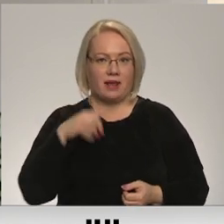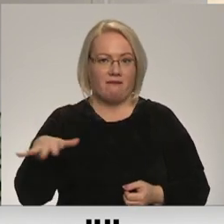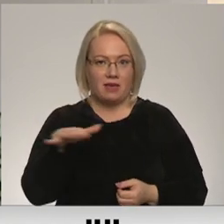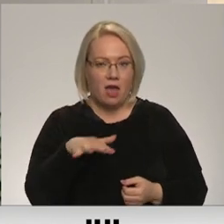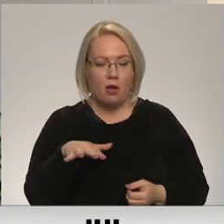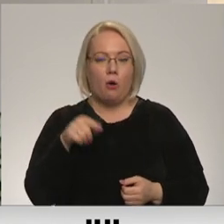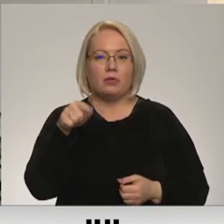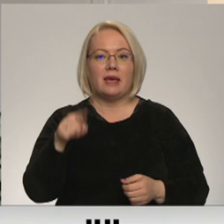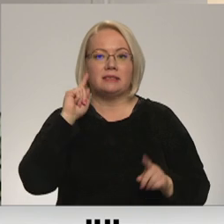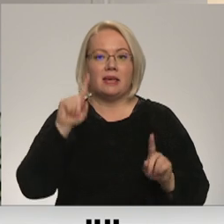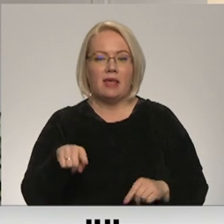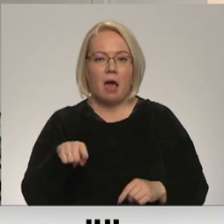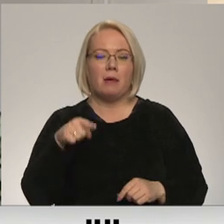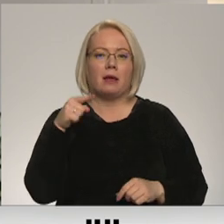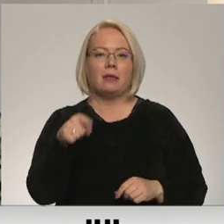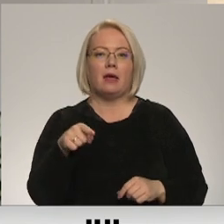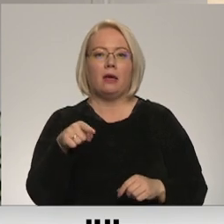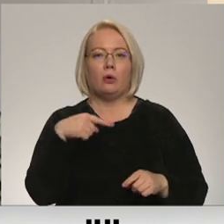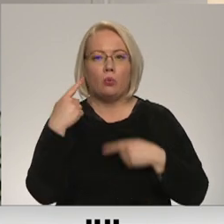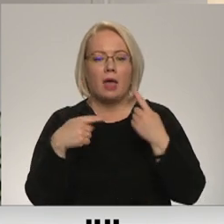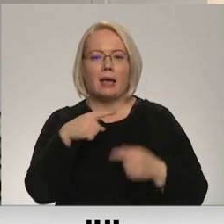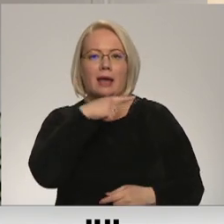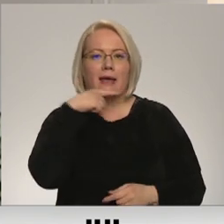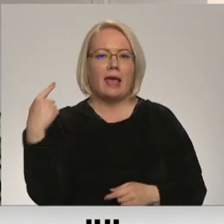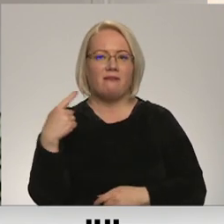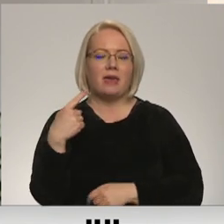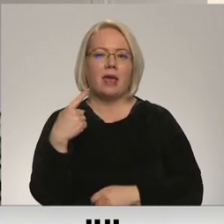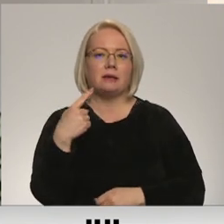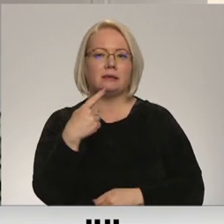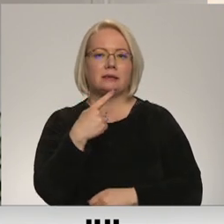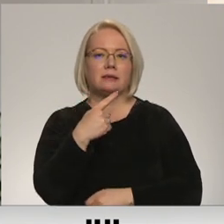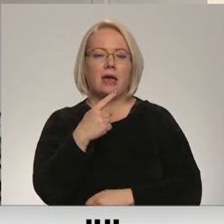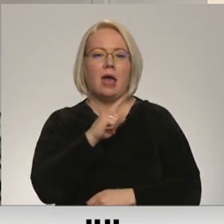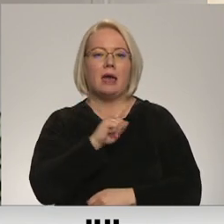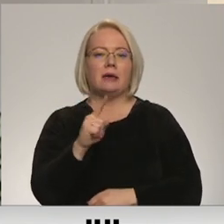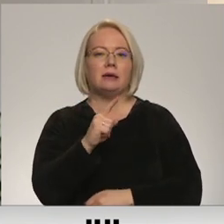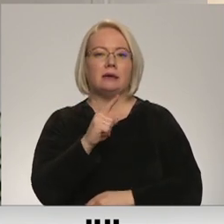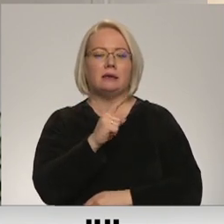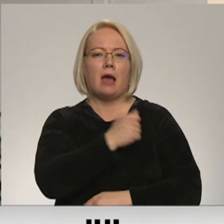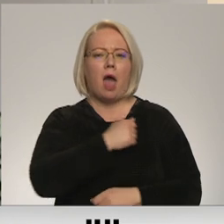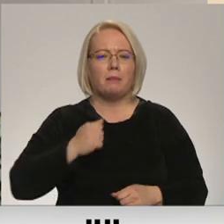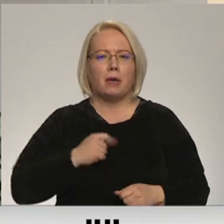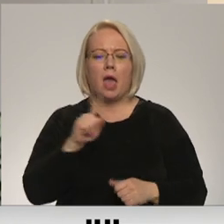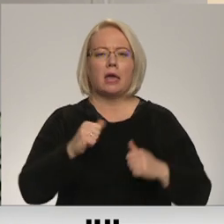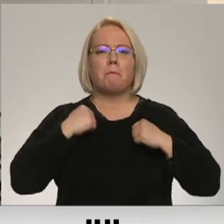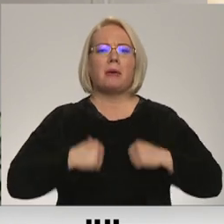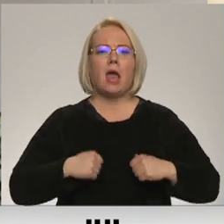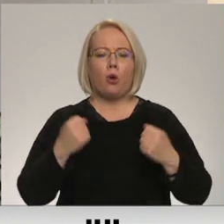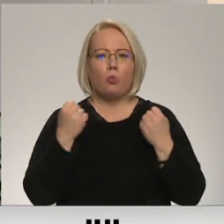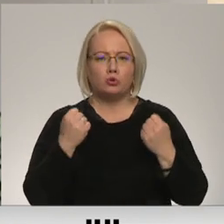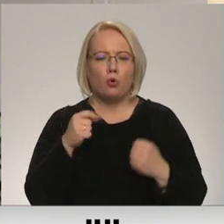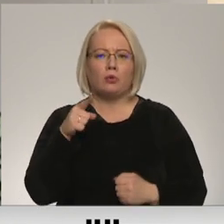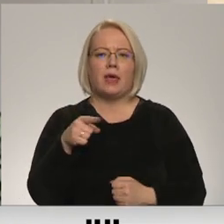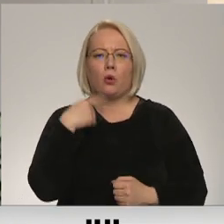mēs zinām, ka viņi runa par to, ka Krievijas spēki ir mierusturētāji, ka viņi runa, ka Krievija